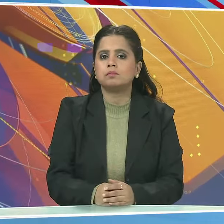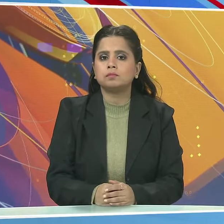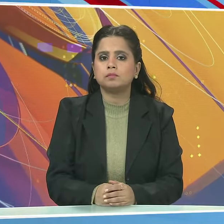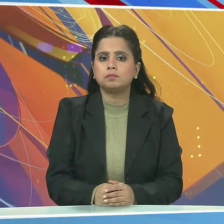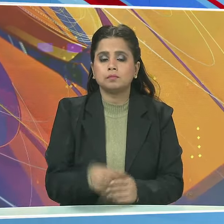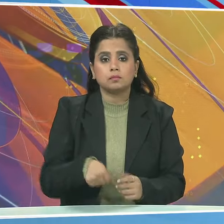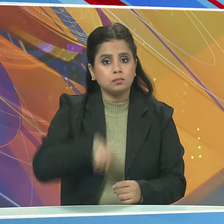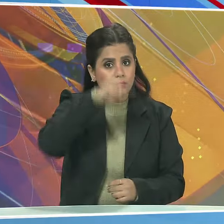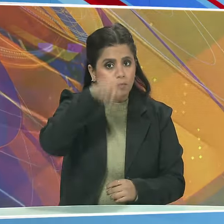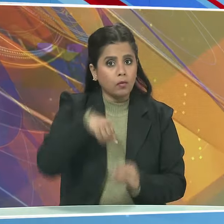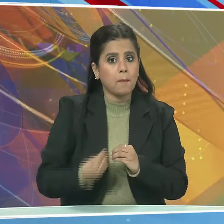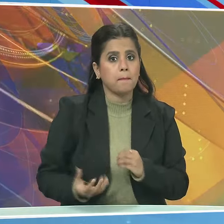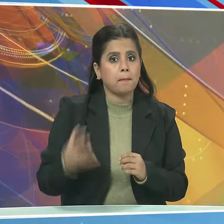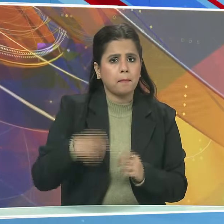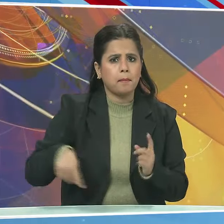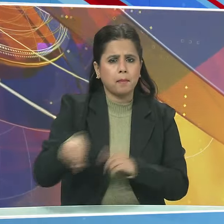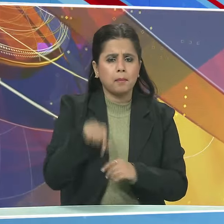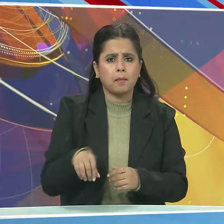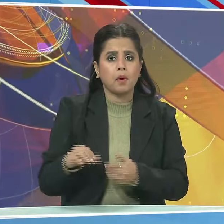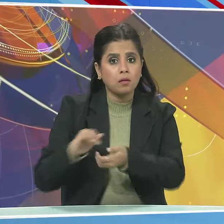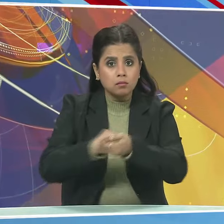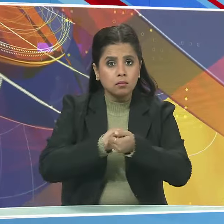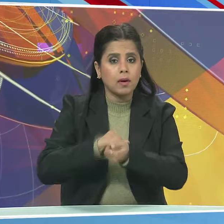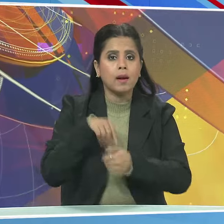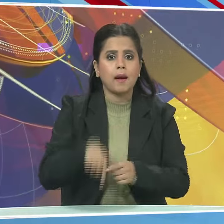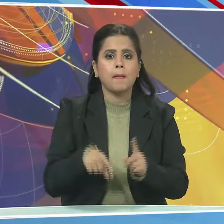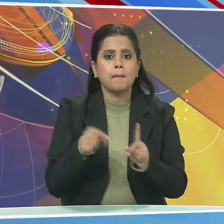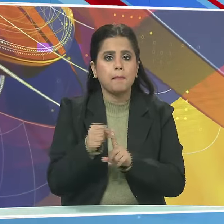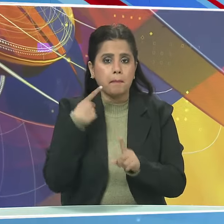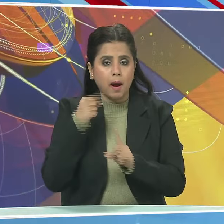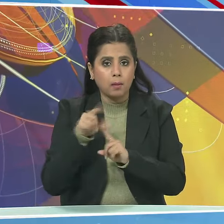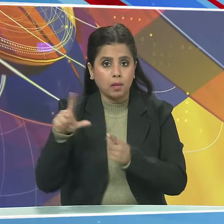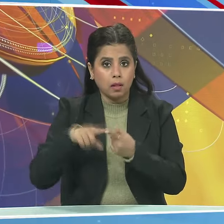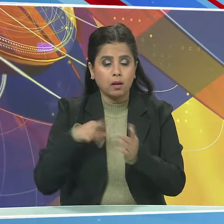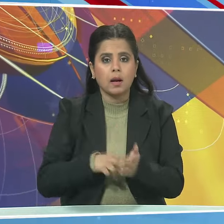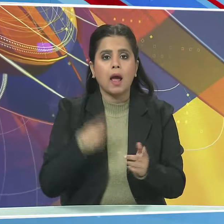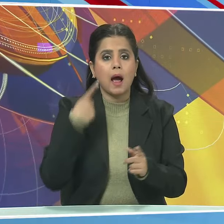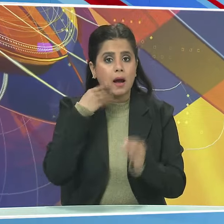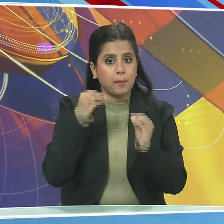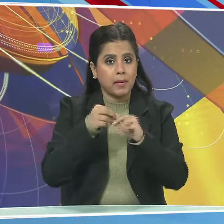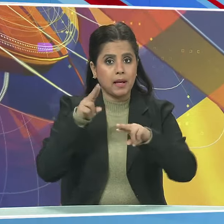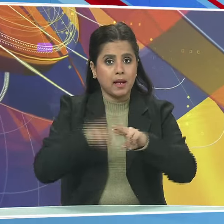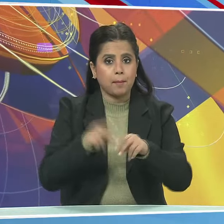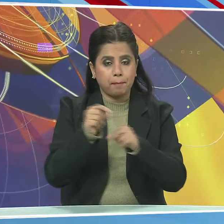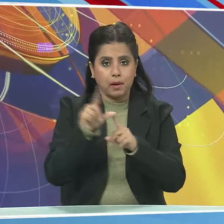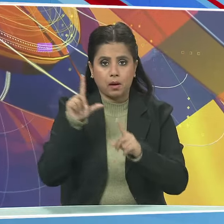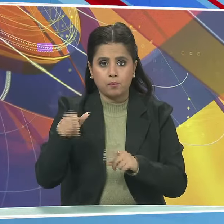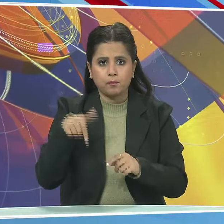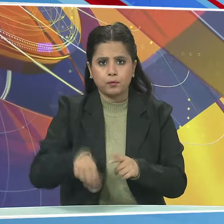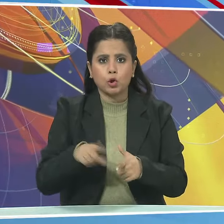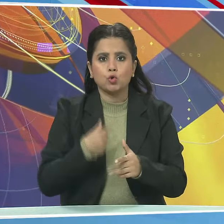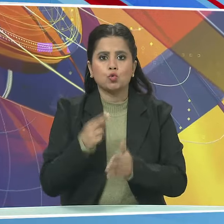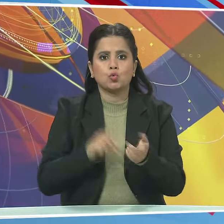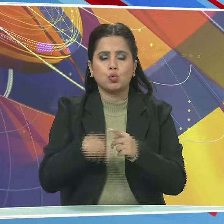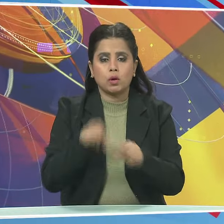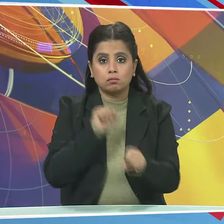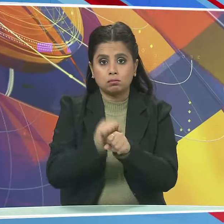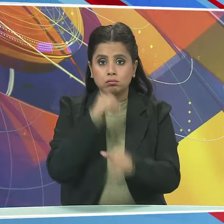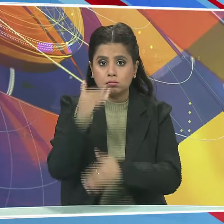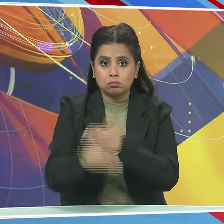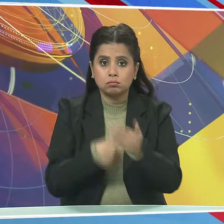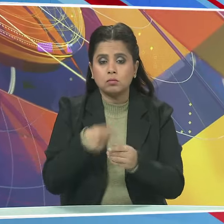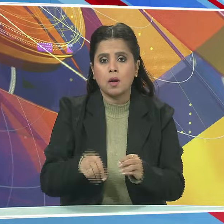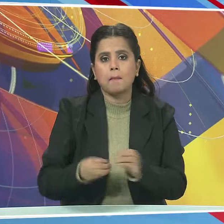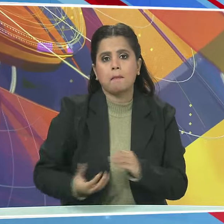भारत-बांगलादेश मैत्री पाइपलाइन IBFPL इस साल जून से प्रयोगात्मक आधार पर